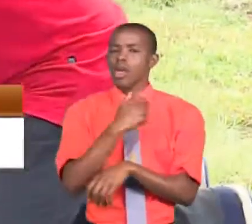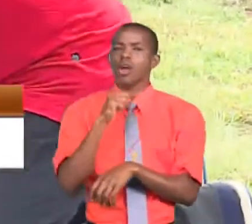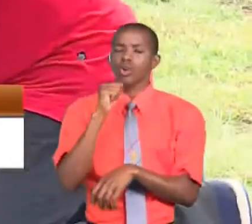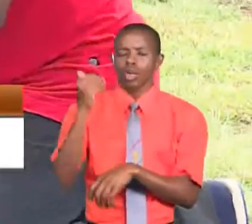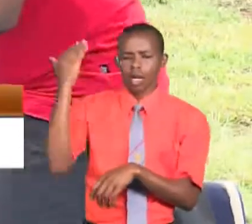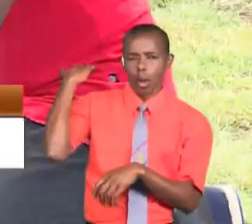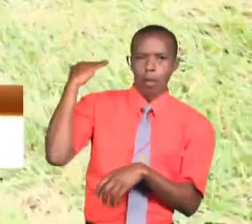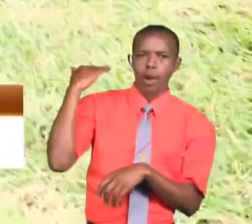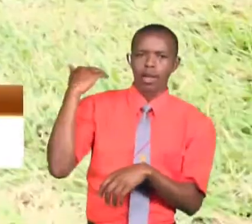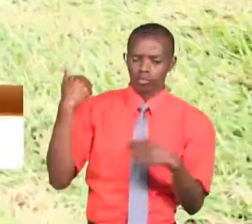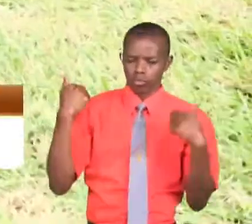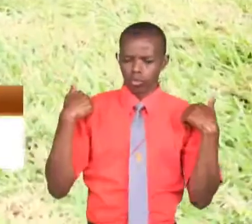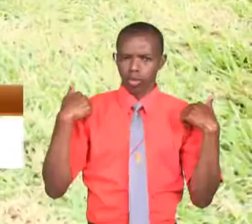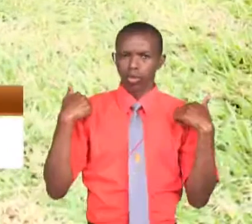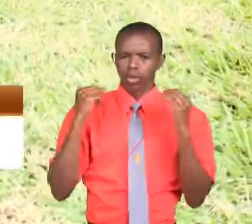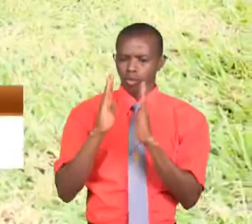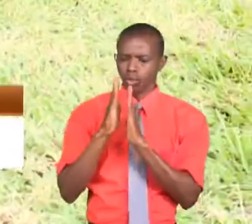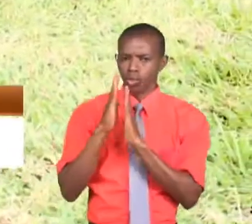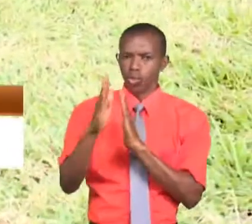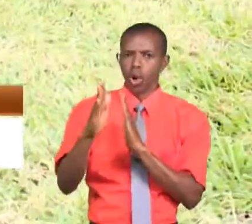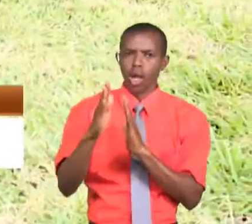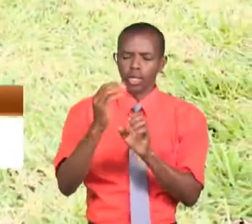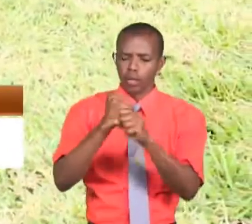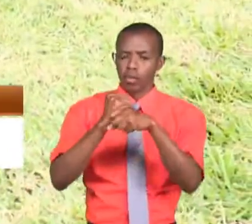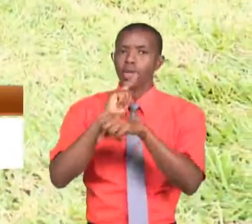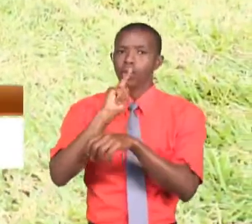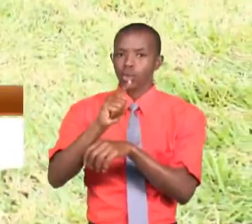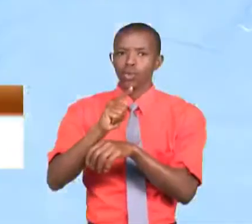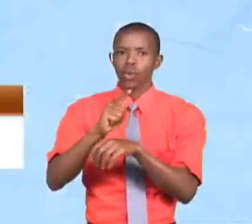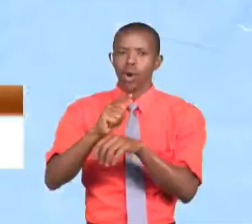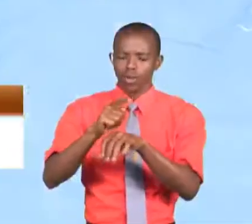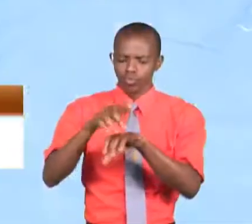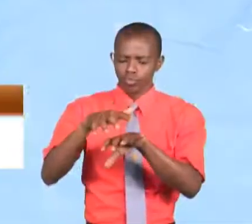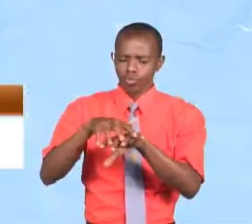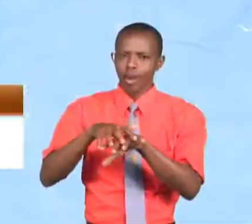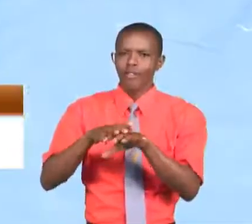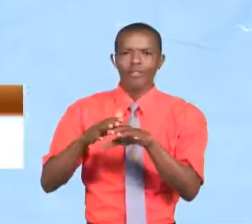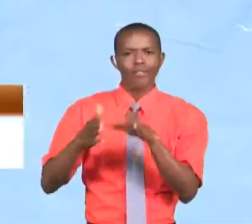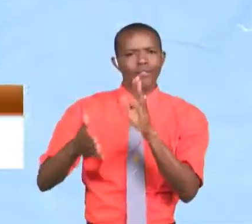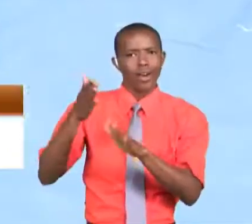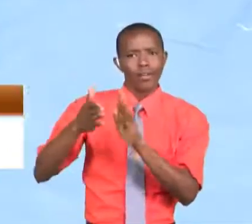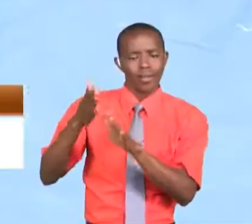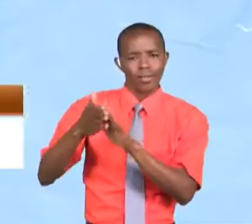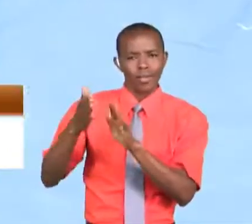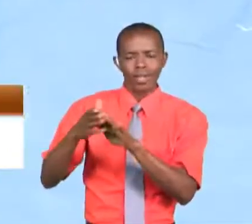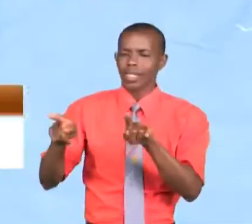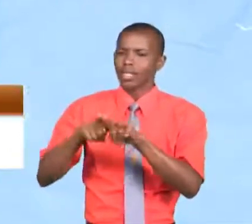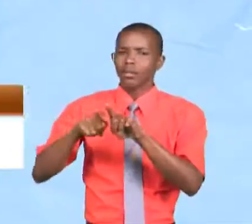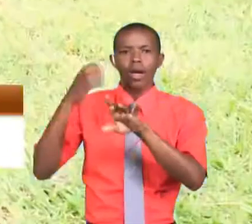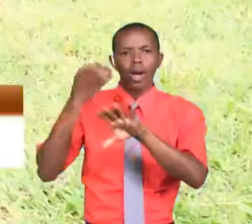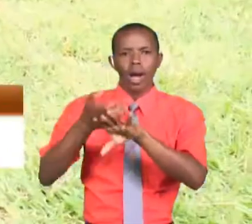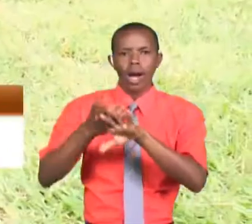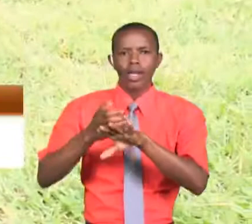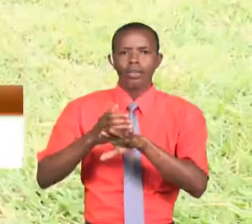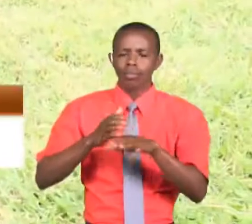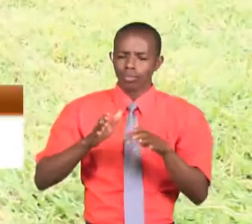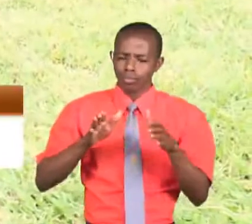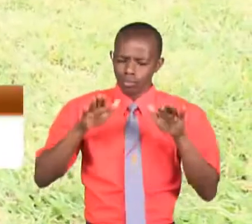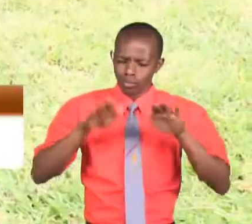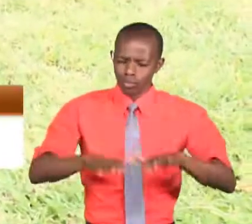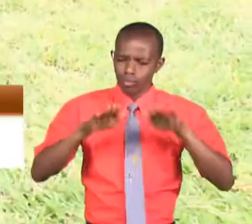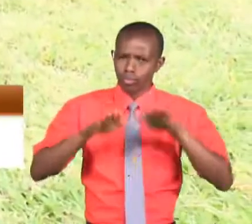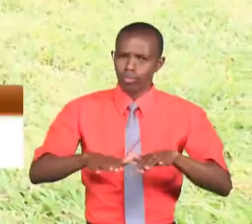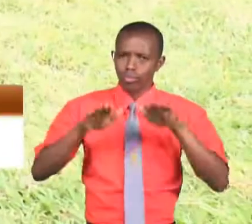should be straight and your arm should be... Make sure the CPR should be fast and hard. So you push. One,